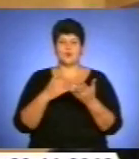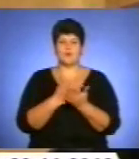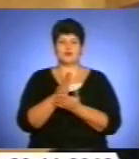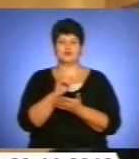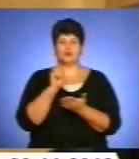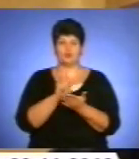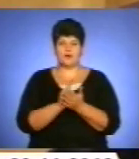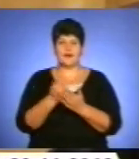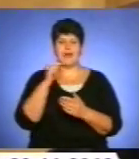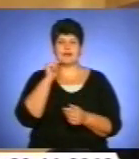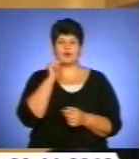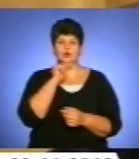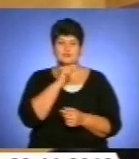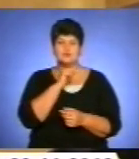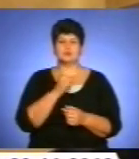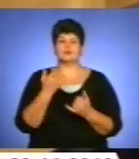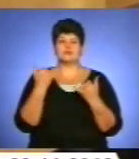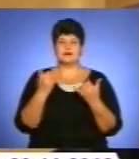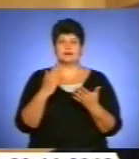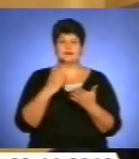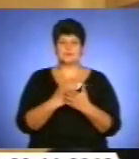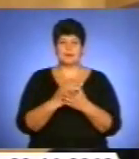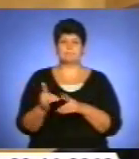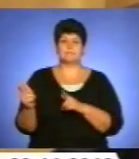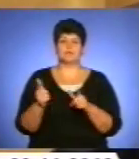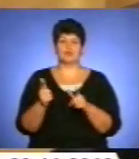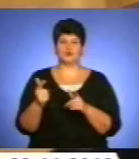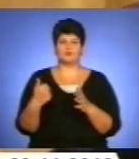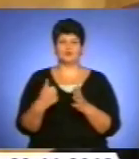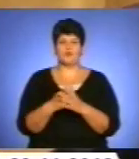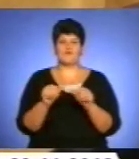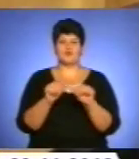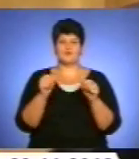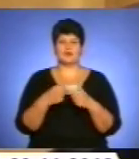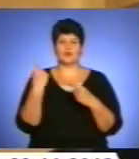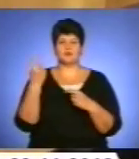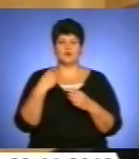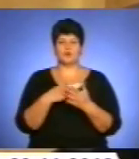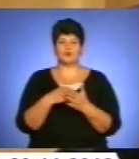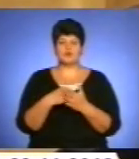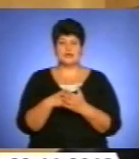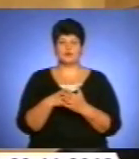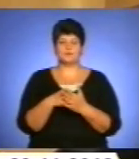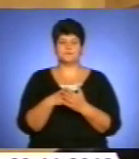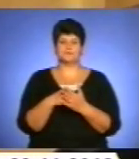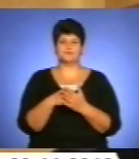а й економічних, оскільки зараз відбувається підготовка до формування власного бюджету, підготовка